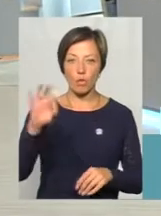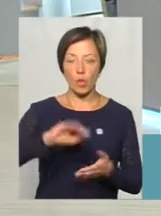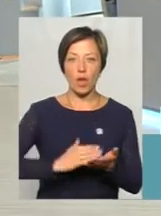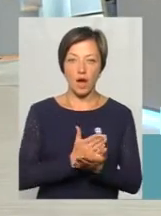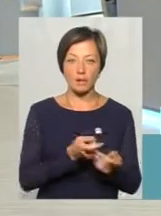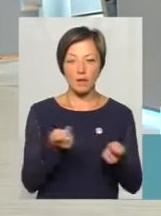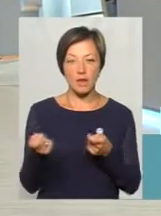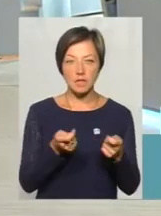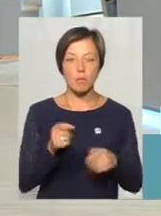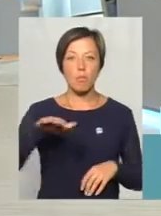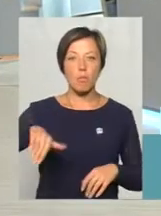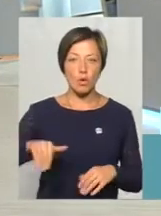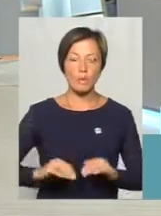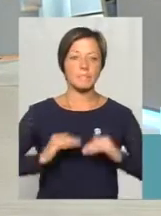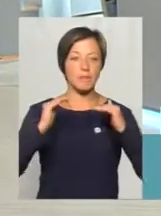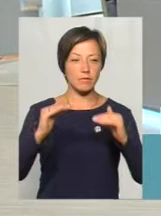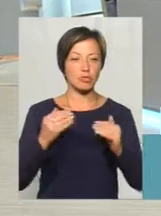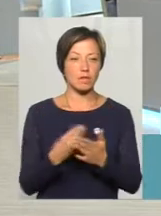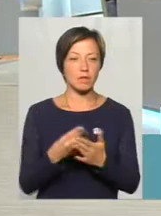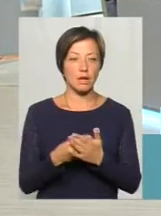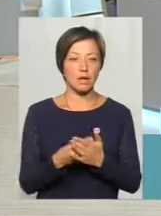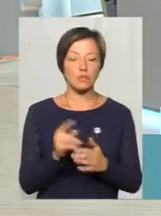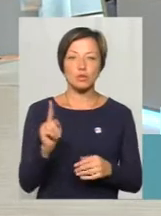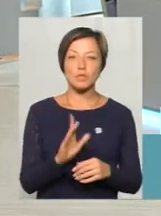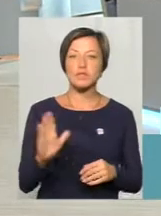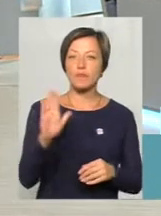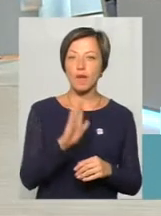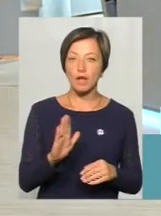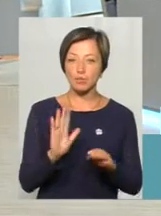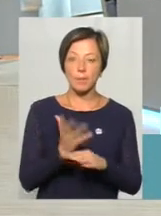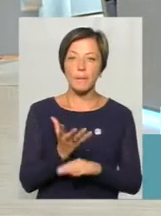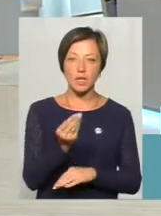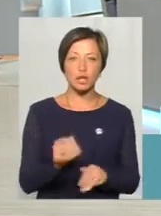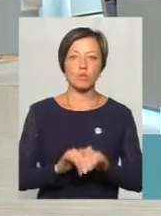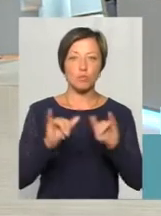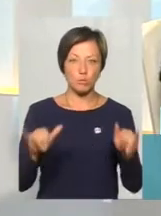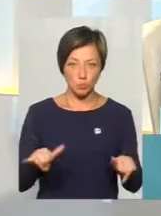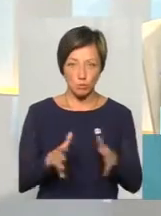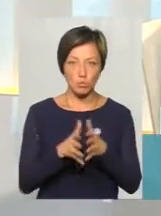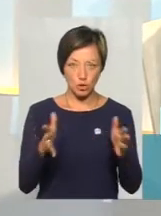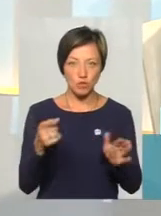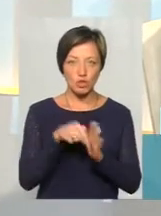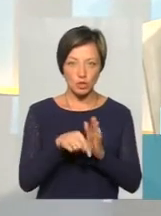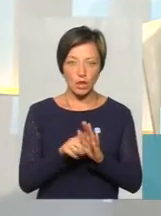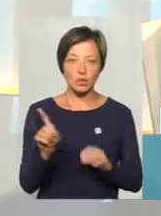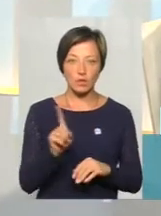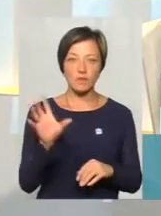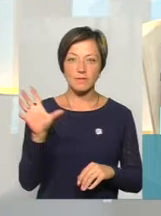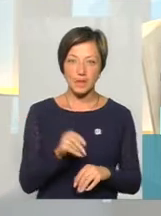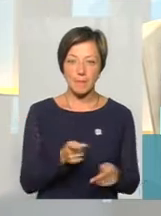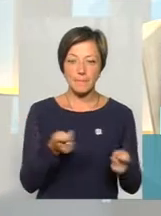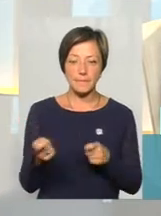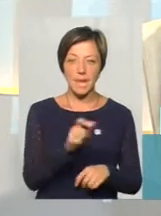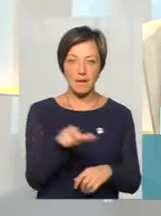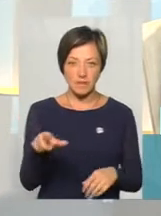перевезень, а лише потім підвищення тарифу. Те, що з вересня ми будемо платити більше, означає, що всі перевізники